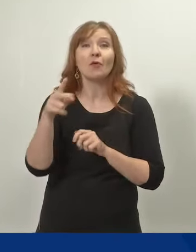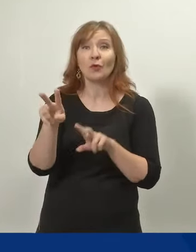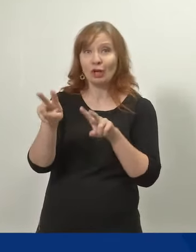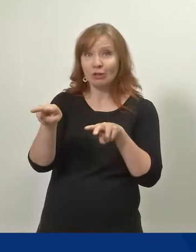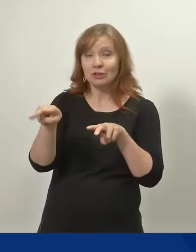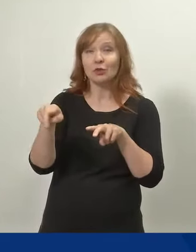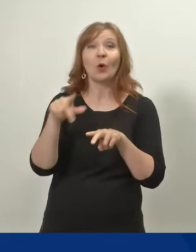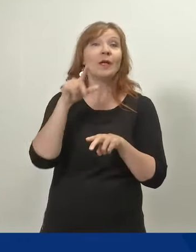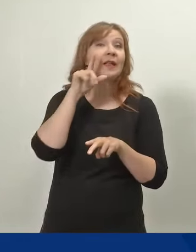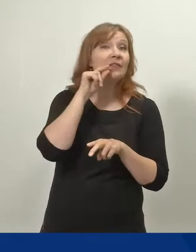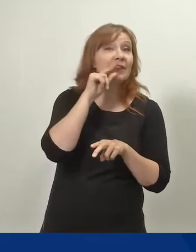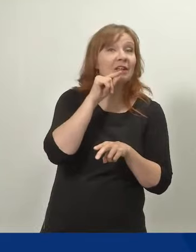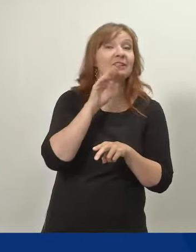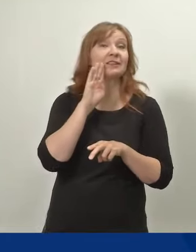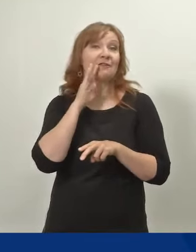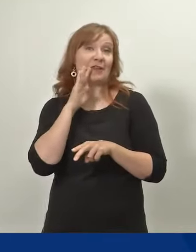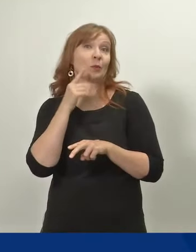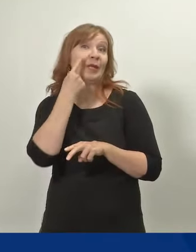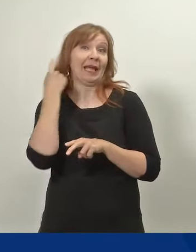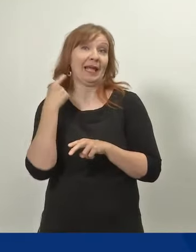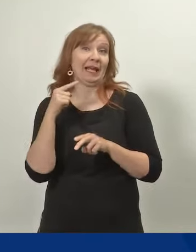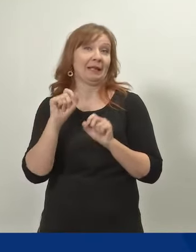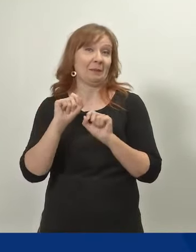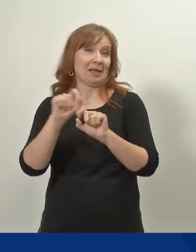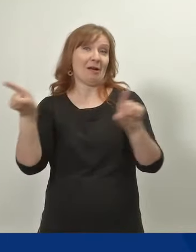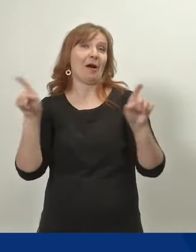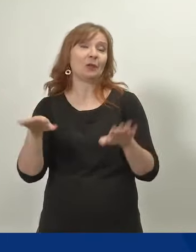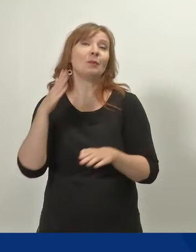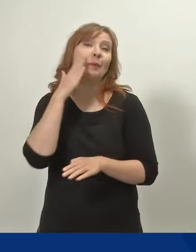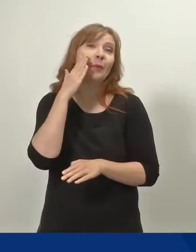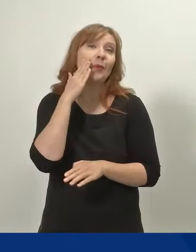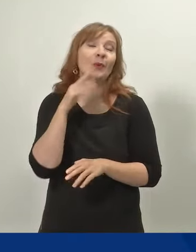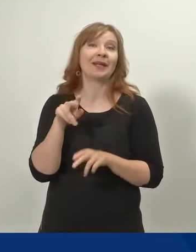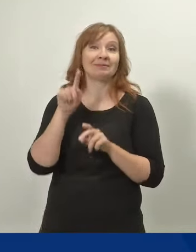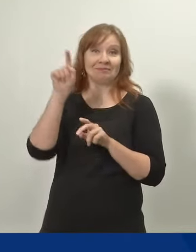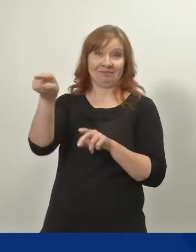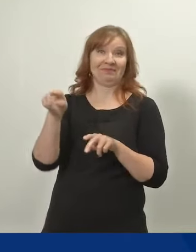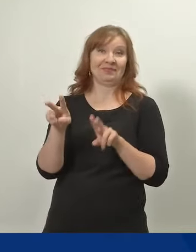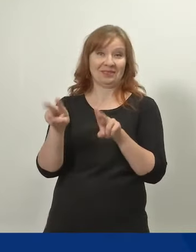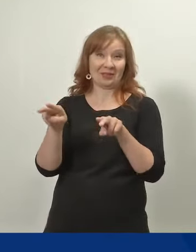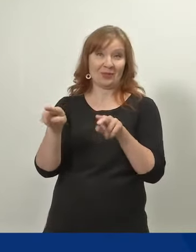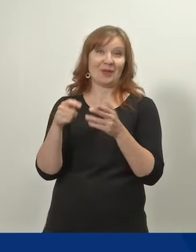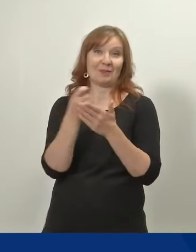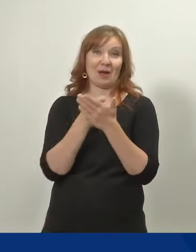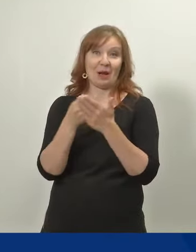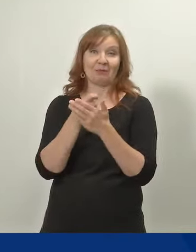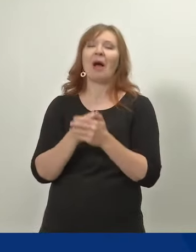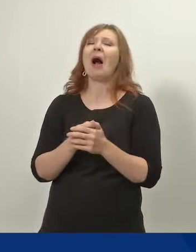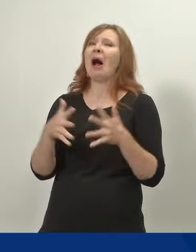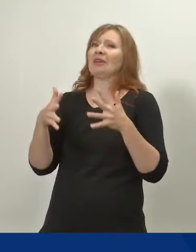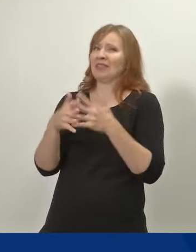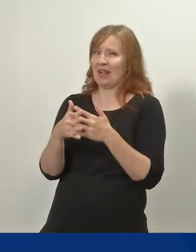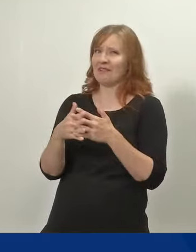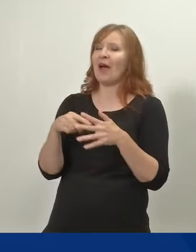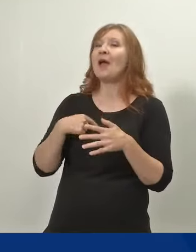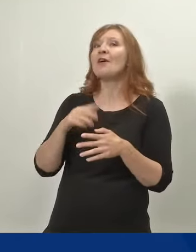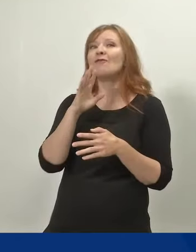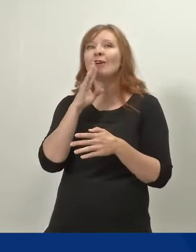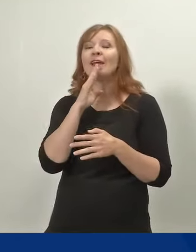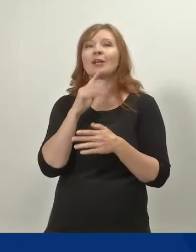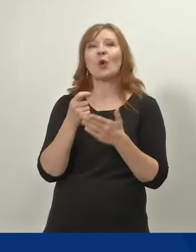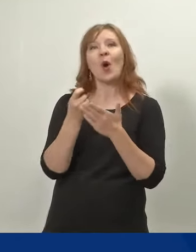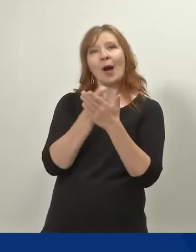Sitä on jaettu meidän Twitterissä ja Facebookissa eilen, niin pyydän yleisöä käymään siellä sitten katsomassa animaation. Selvä. Voin kertoa, että se